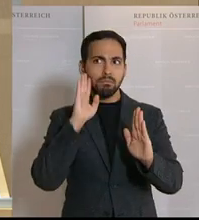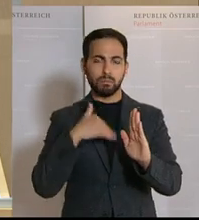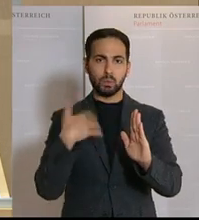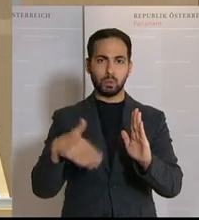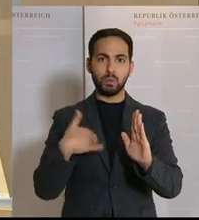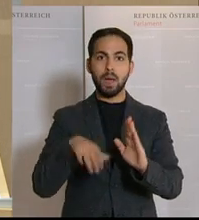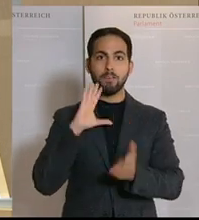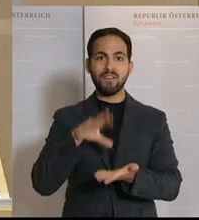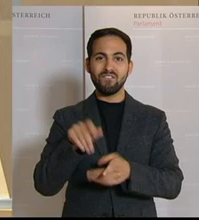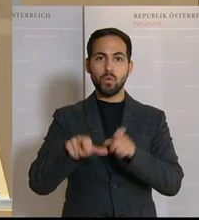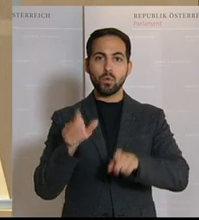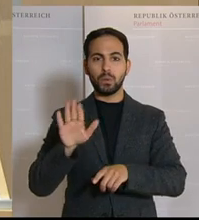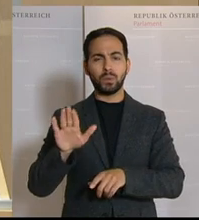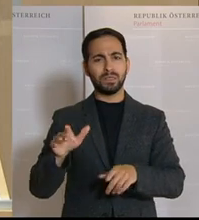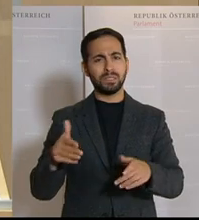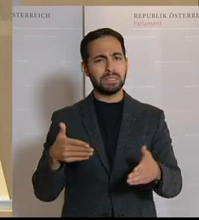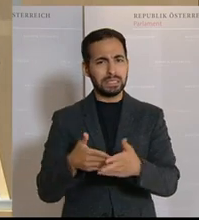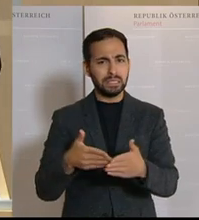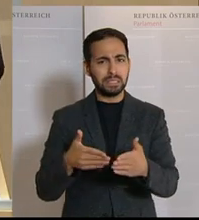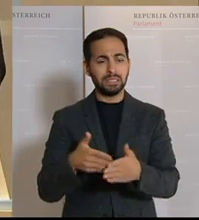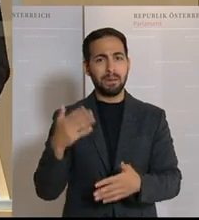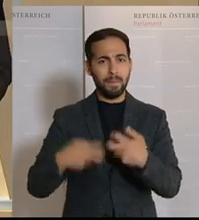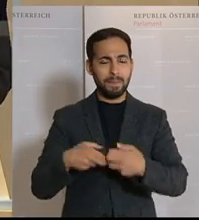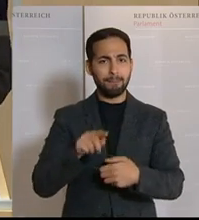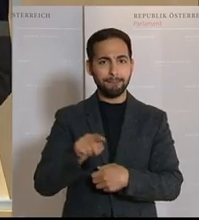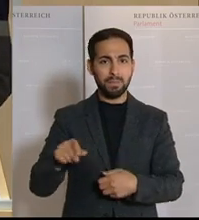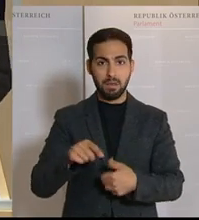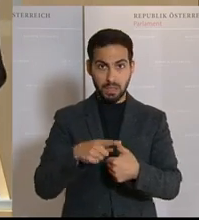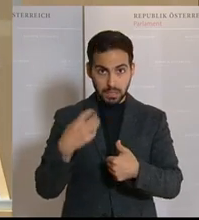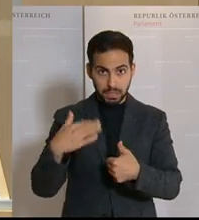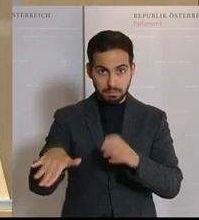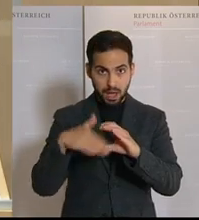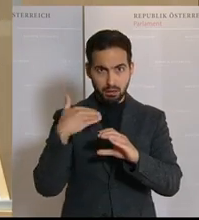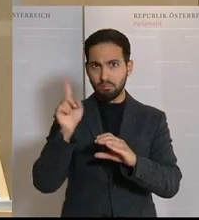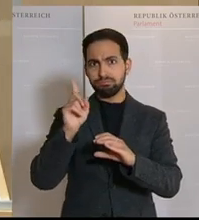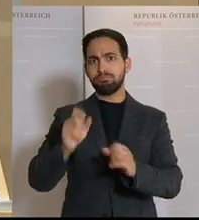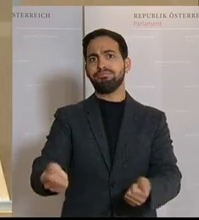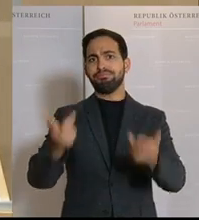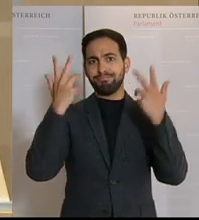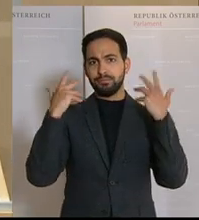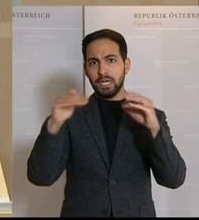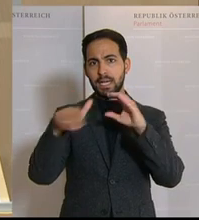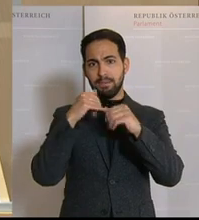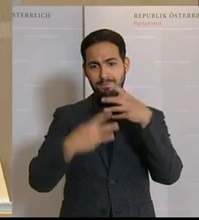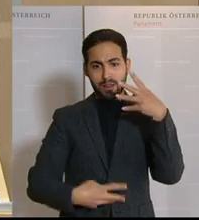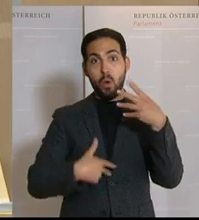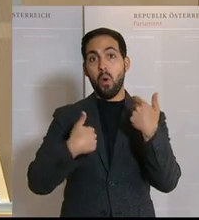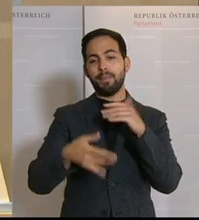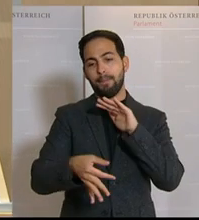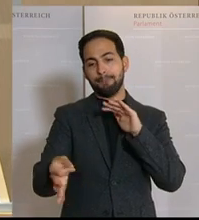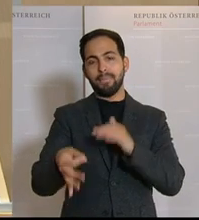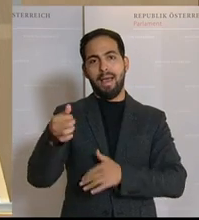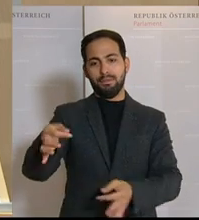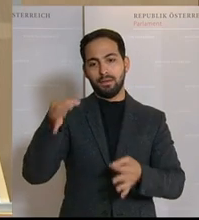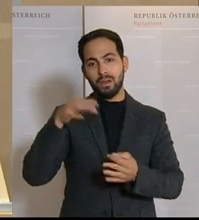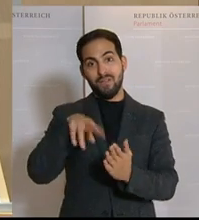Behinderungen der Bewohner in einem Pflegeheim betroffen hat. Und das ist nicht das einzige E-Mail, das ich erhalten habe. Ich habe viele andere erhalten und ich möchte heute wieder eines vorlesen,